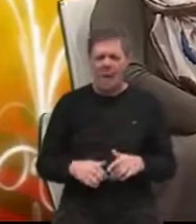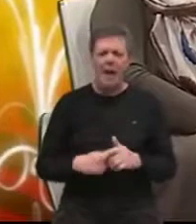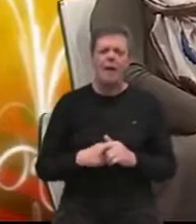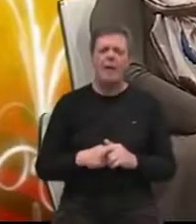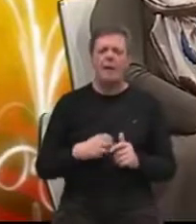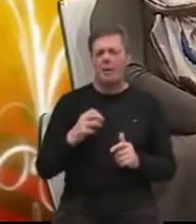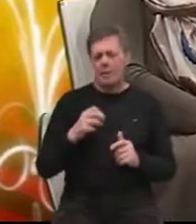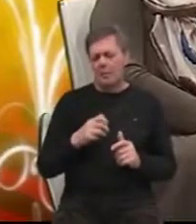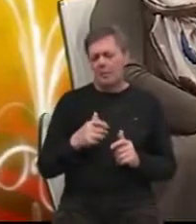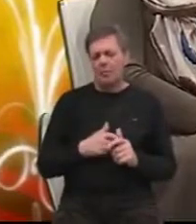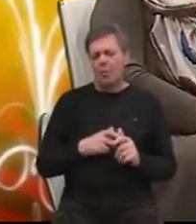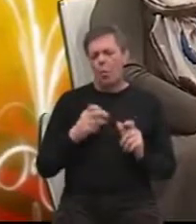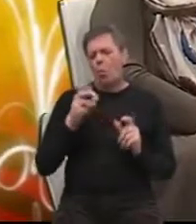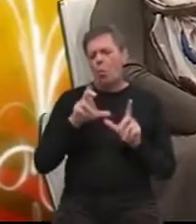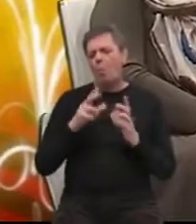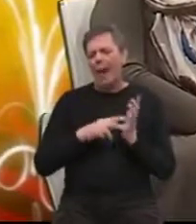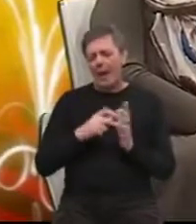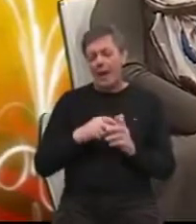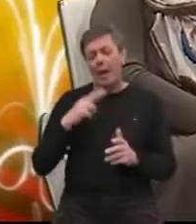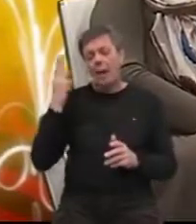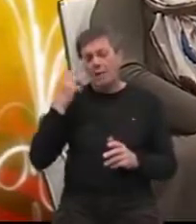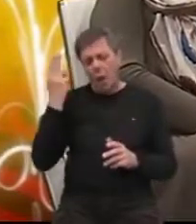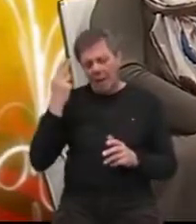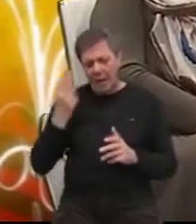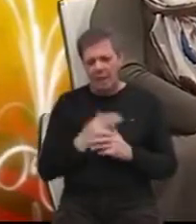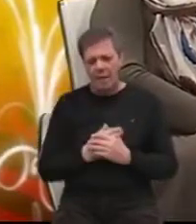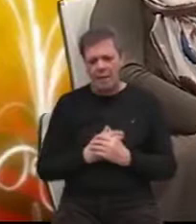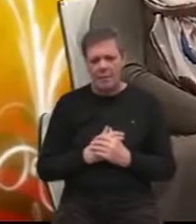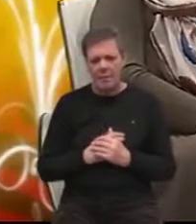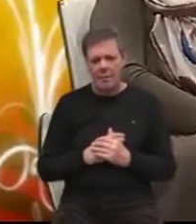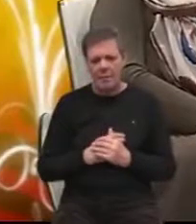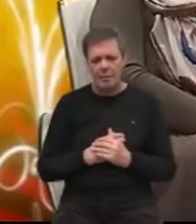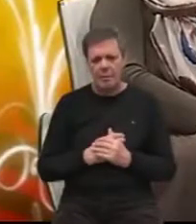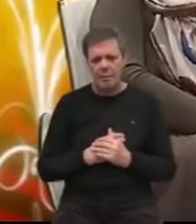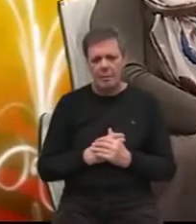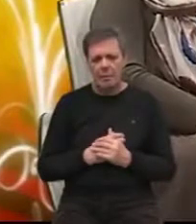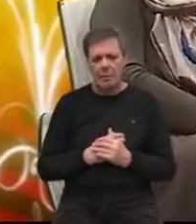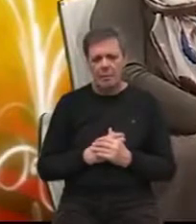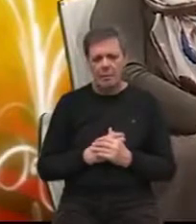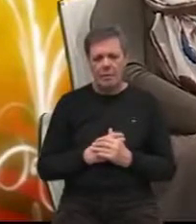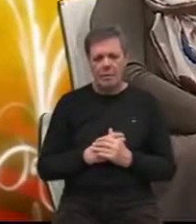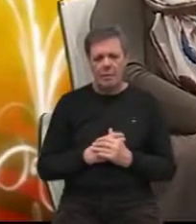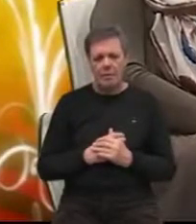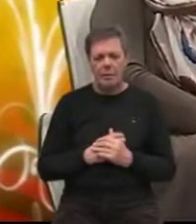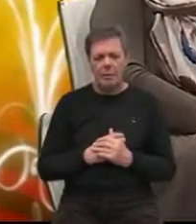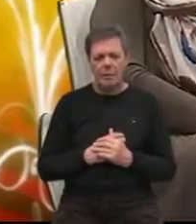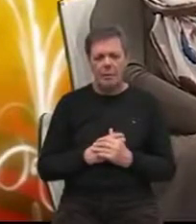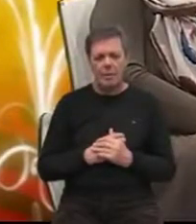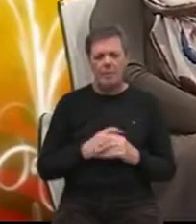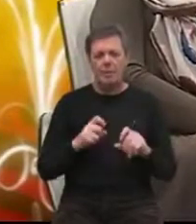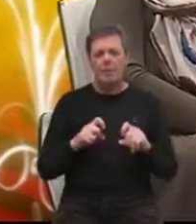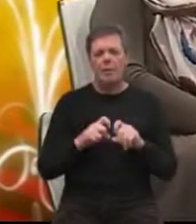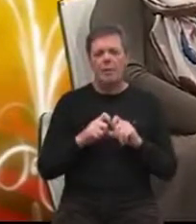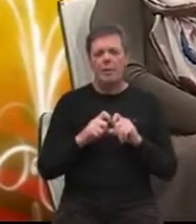iz Umaga. sa slovenske strane... Domenik... Ovo sa slovenske strane dom...